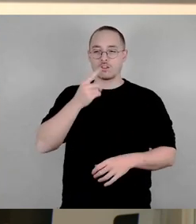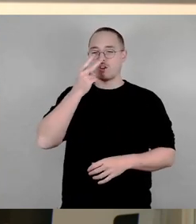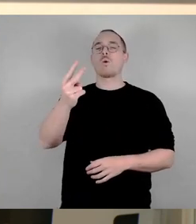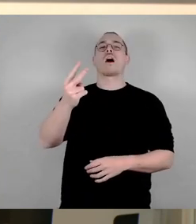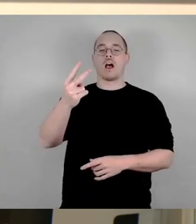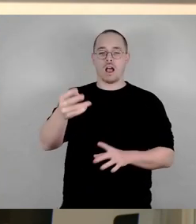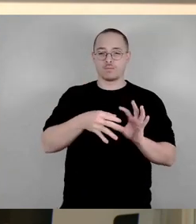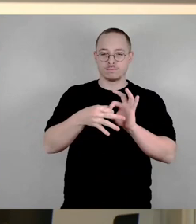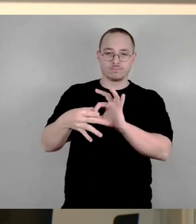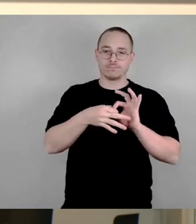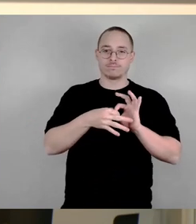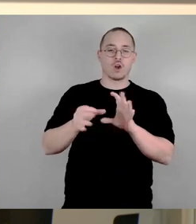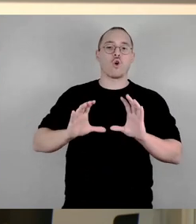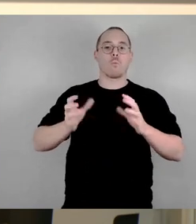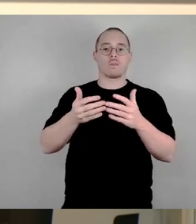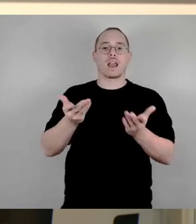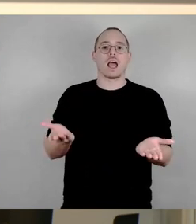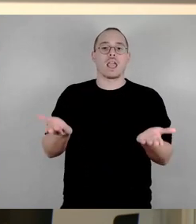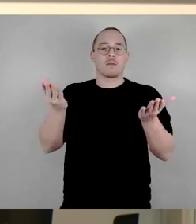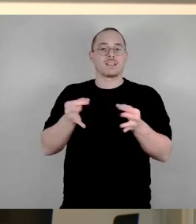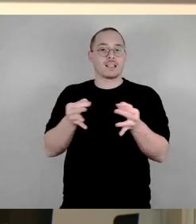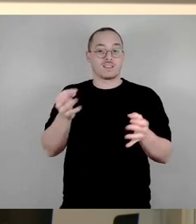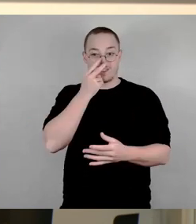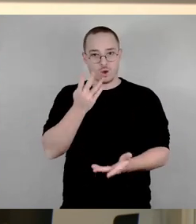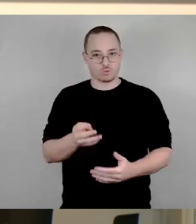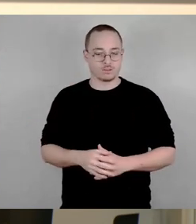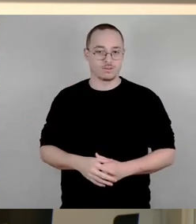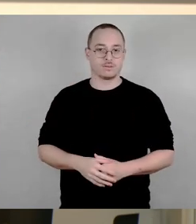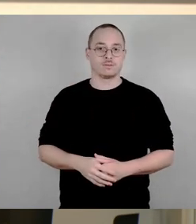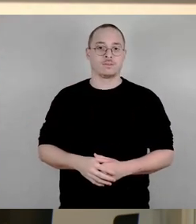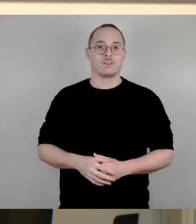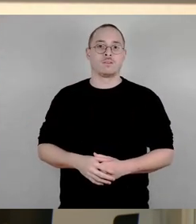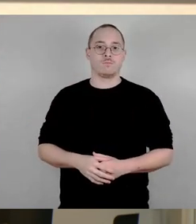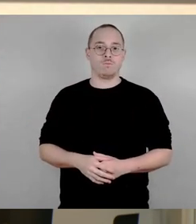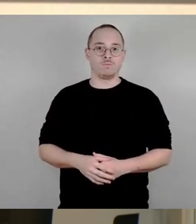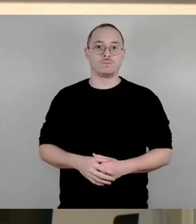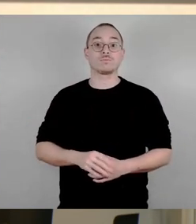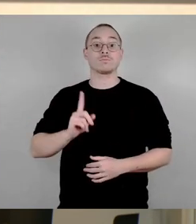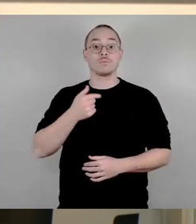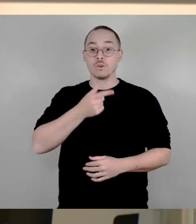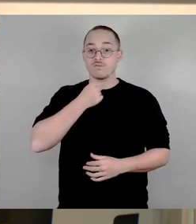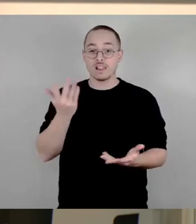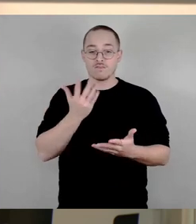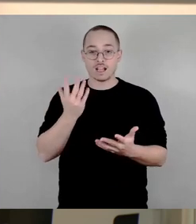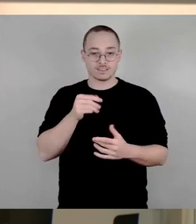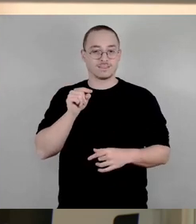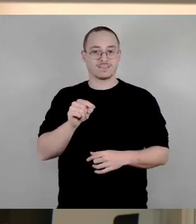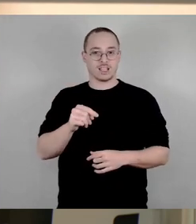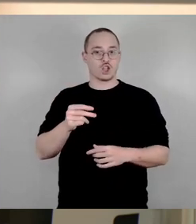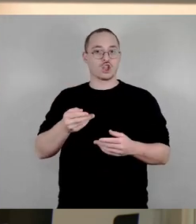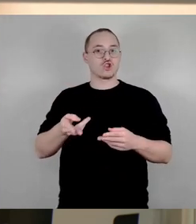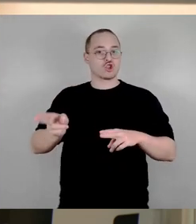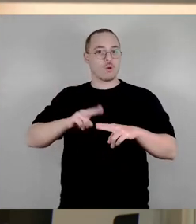Darüber hinaus wollen wir, dass im derzeitig zu erarbeiten Entwurf des Doppelhaushaltes 2025-26